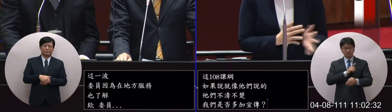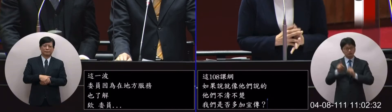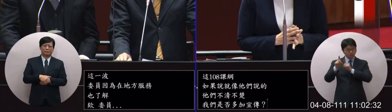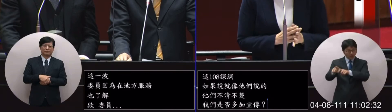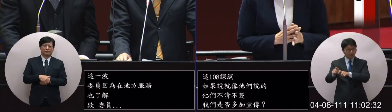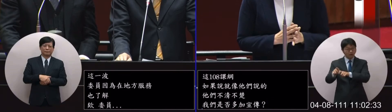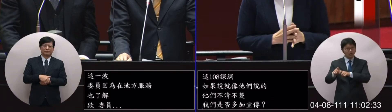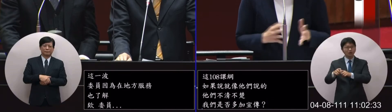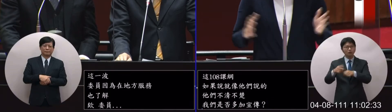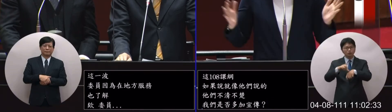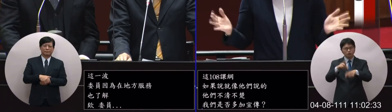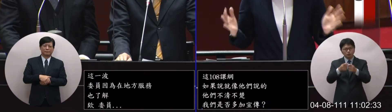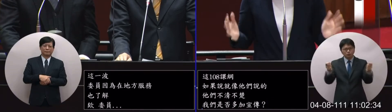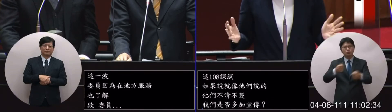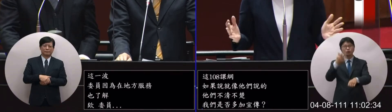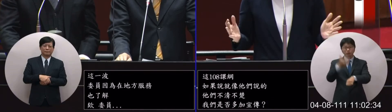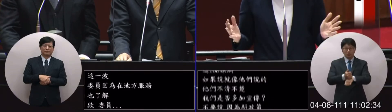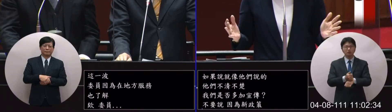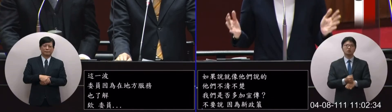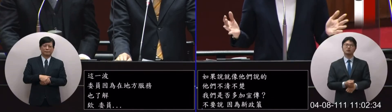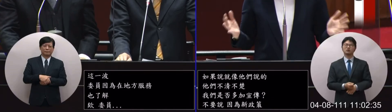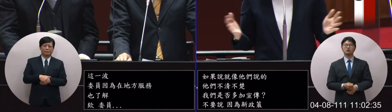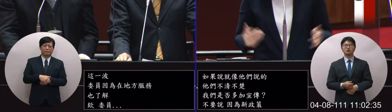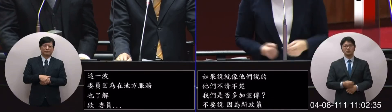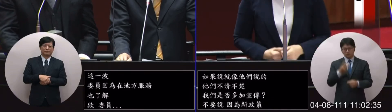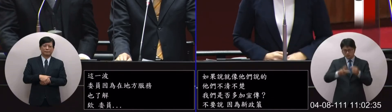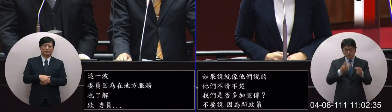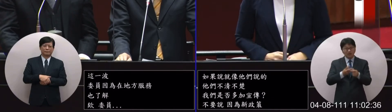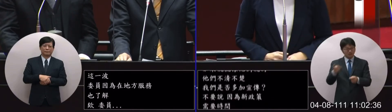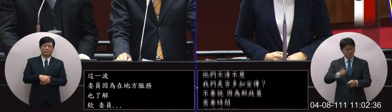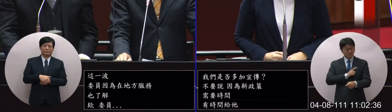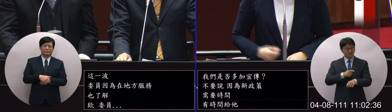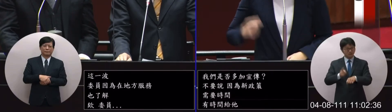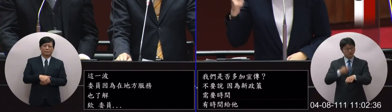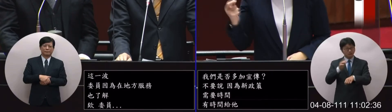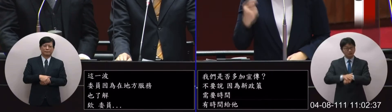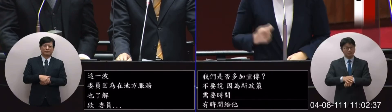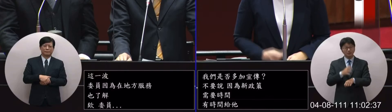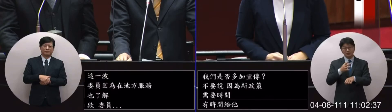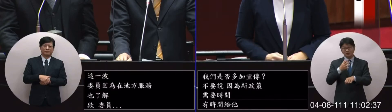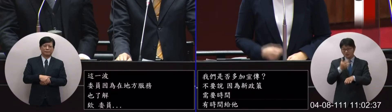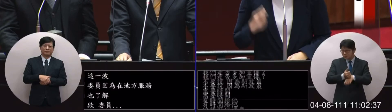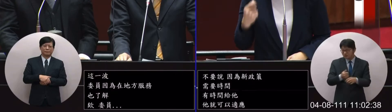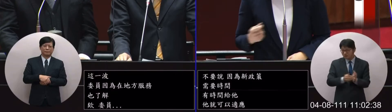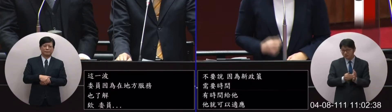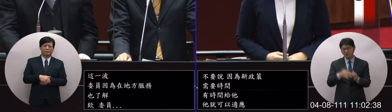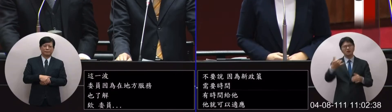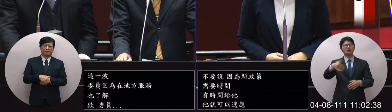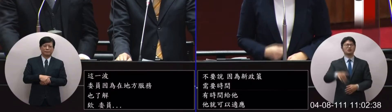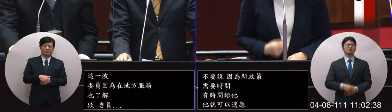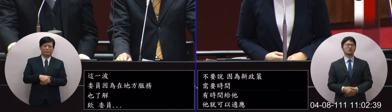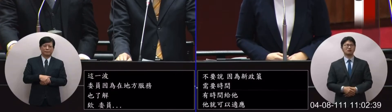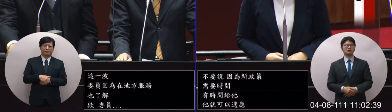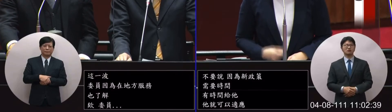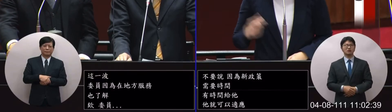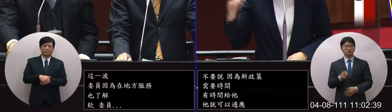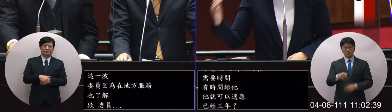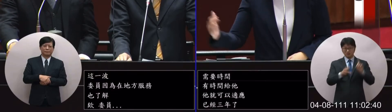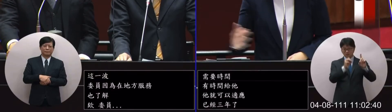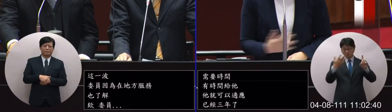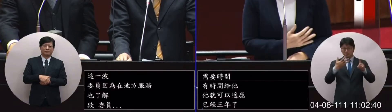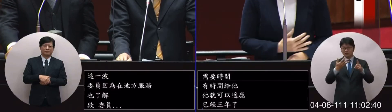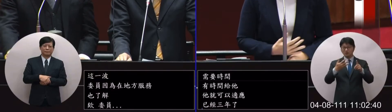去適應已經三年了難道他們沒有適應嗎我們108課綱我們最主要就是要減輕